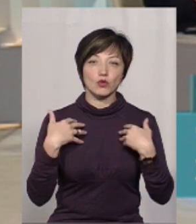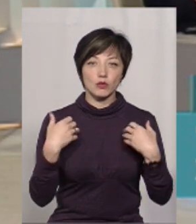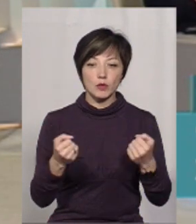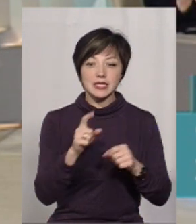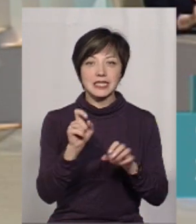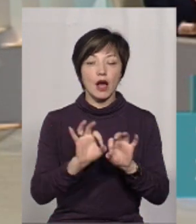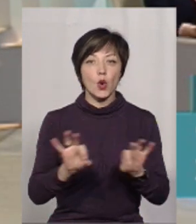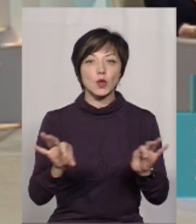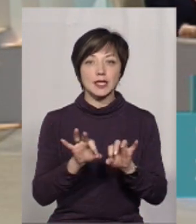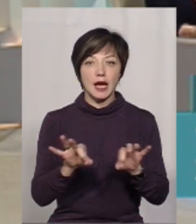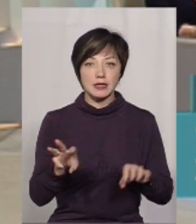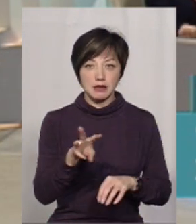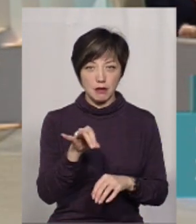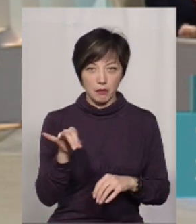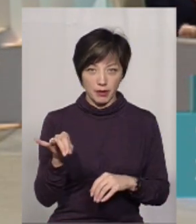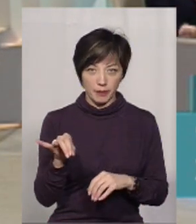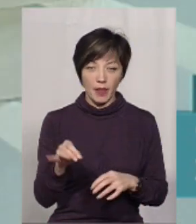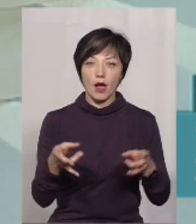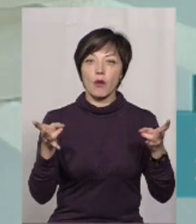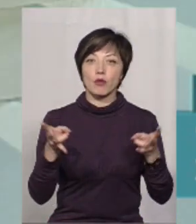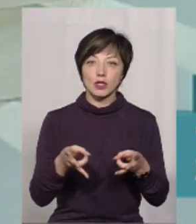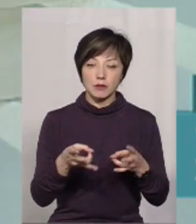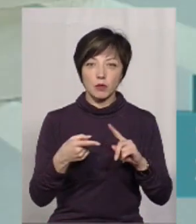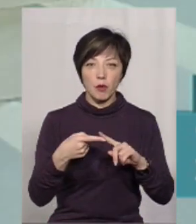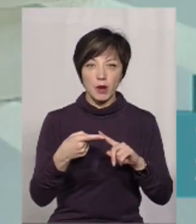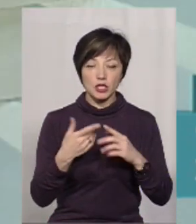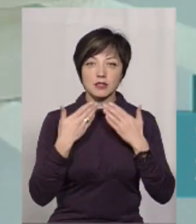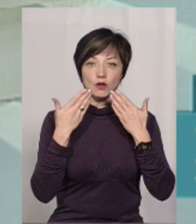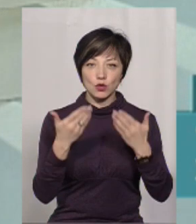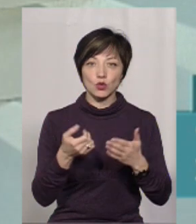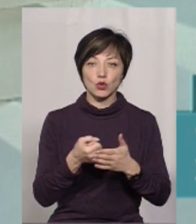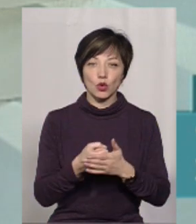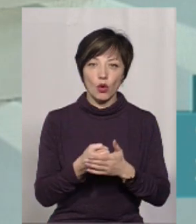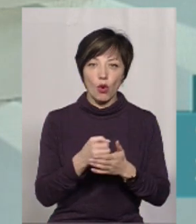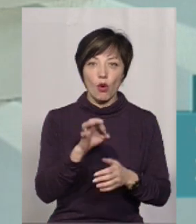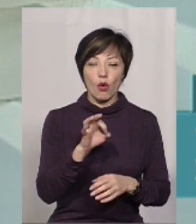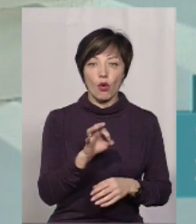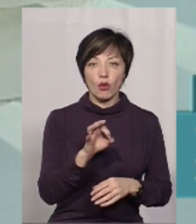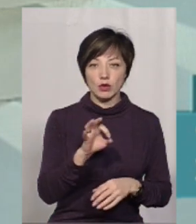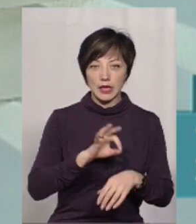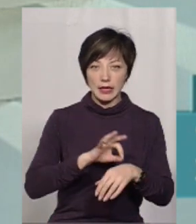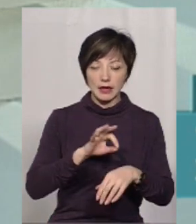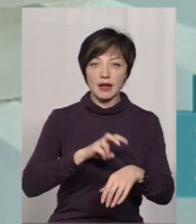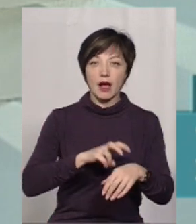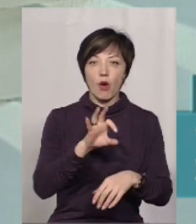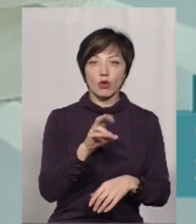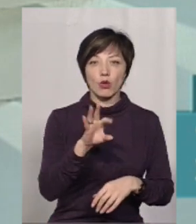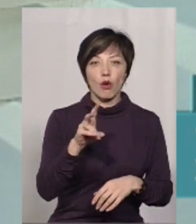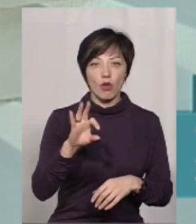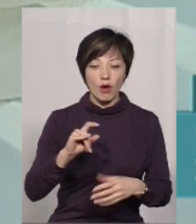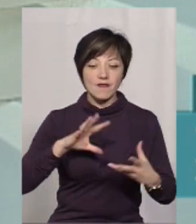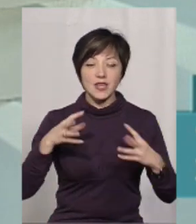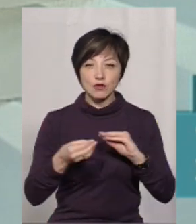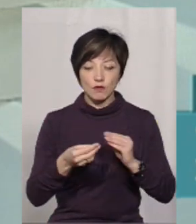'я за роз'ясненнями. Потрібно, по-перше, звернутися до онколога, отримати консультативний висновок,